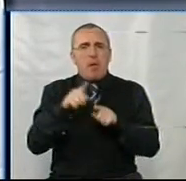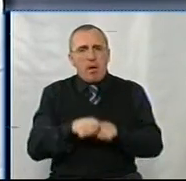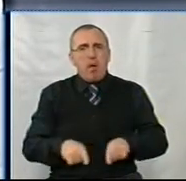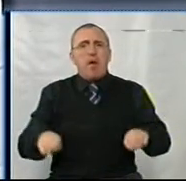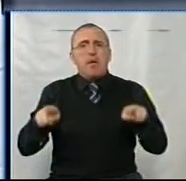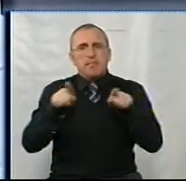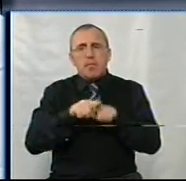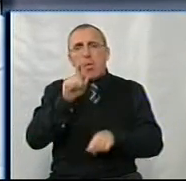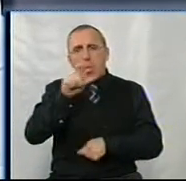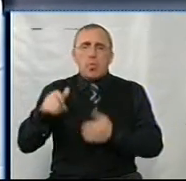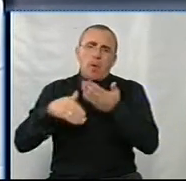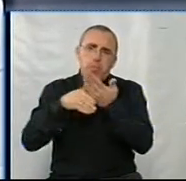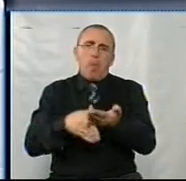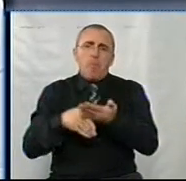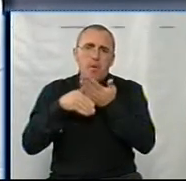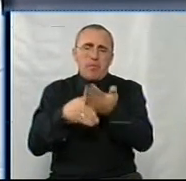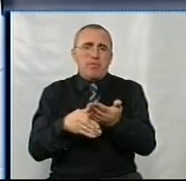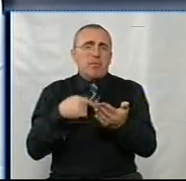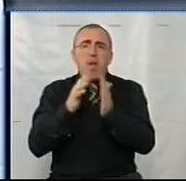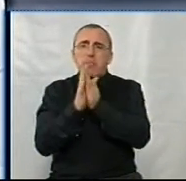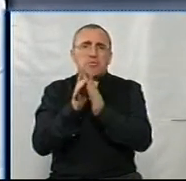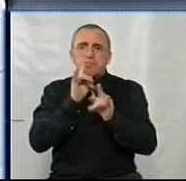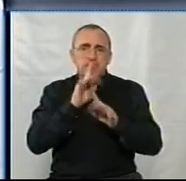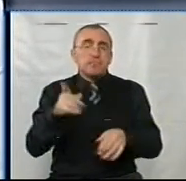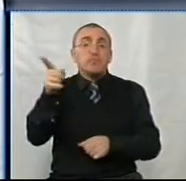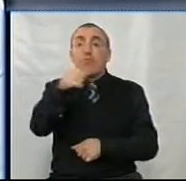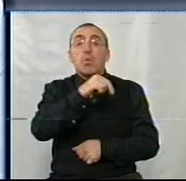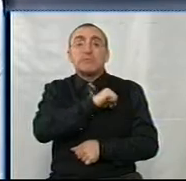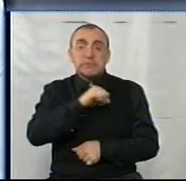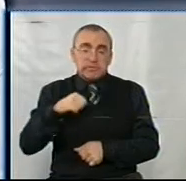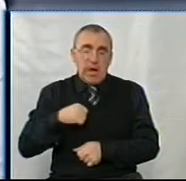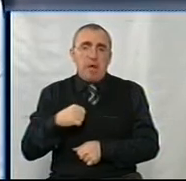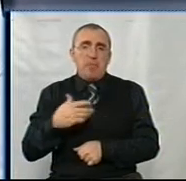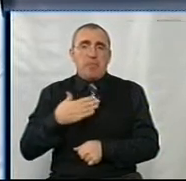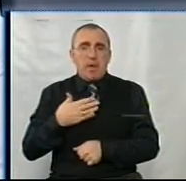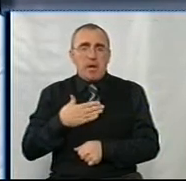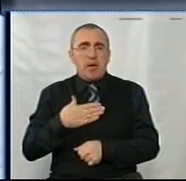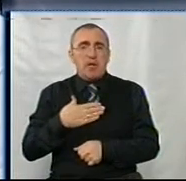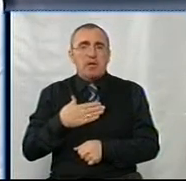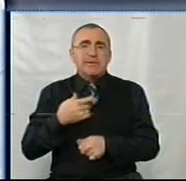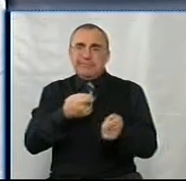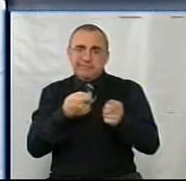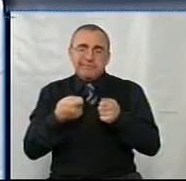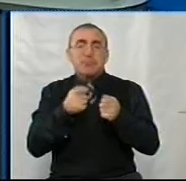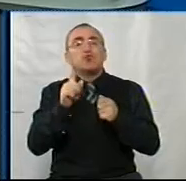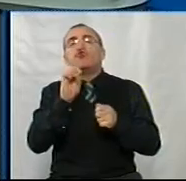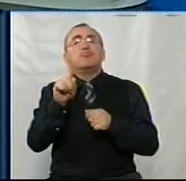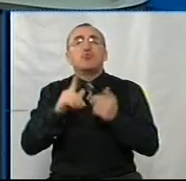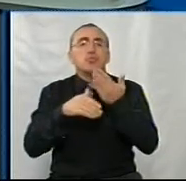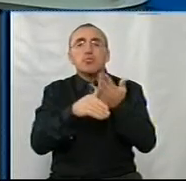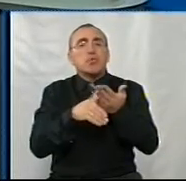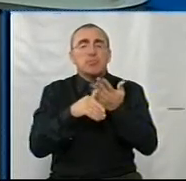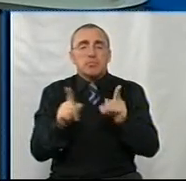ті самі люди допомагають. Я просити не буду. І вони самі мене постійно смикають, чим допомогти.